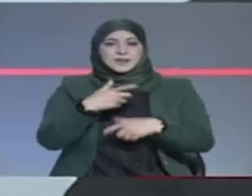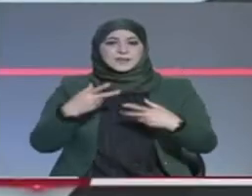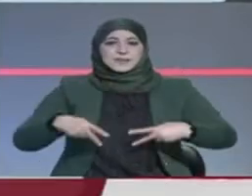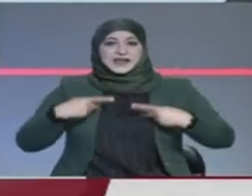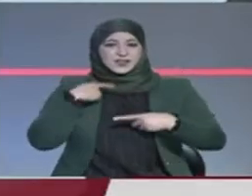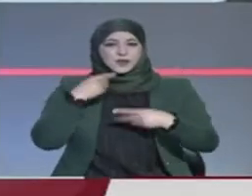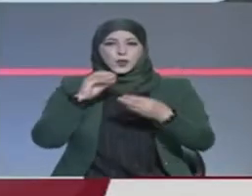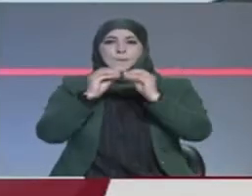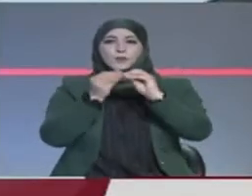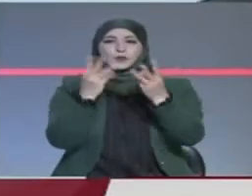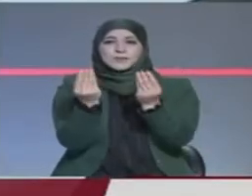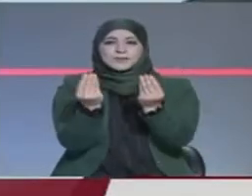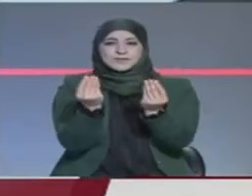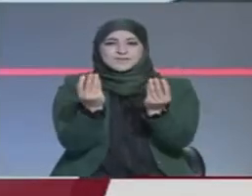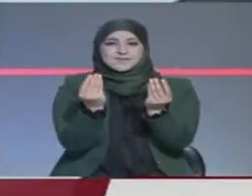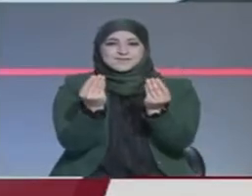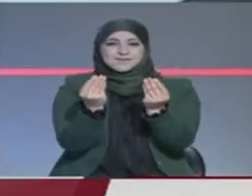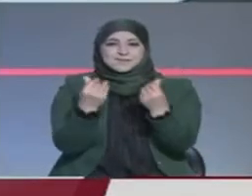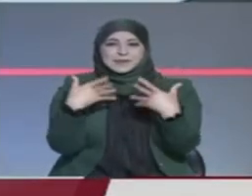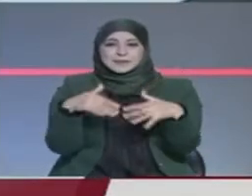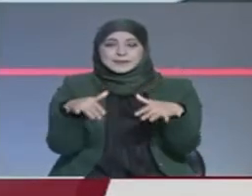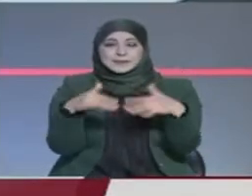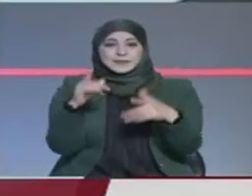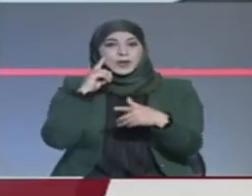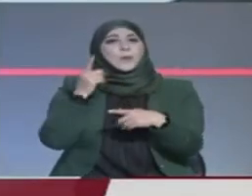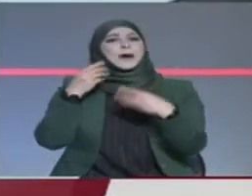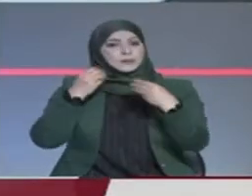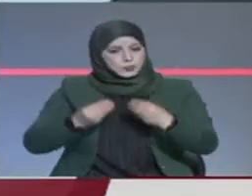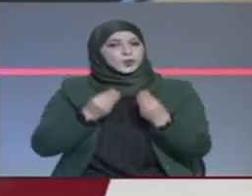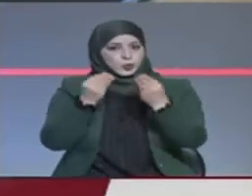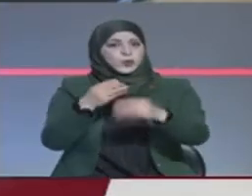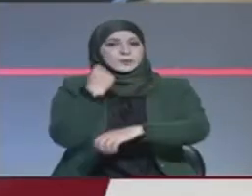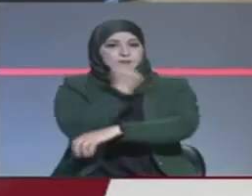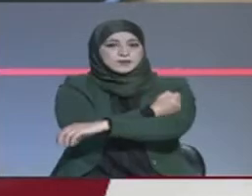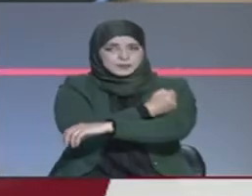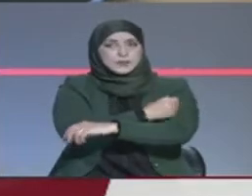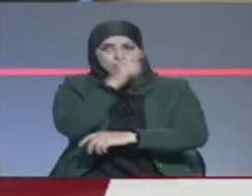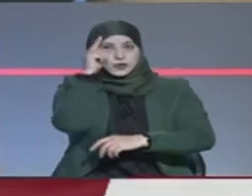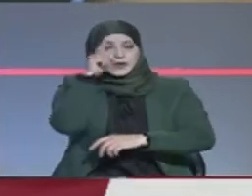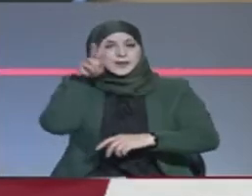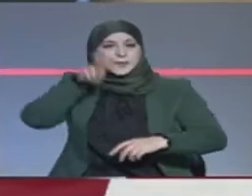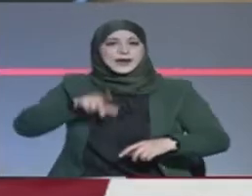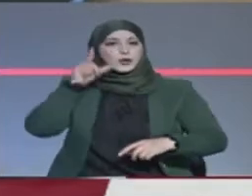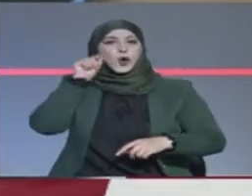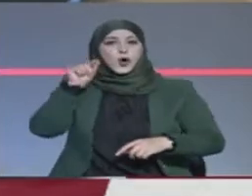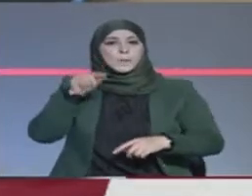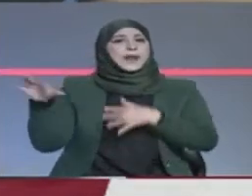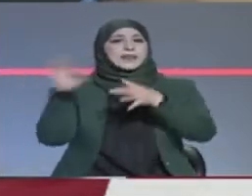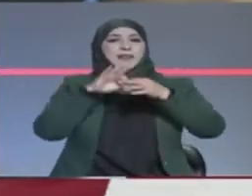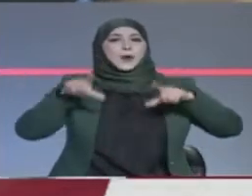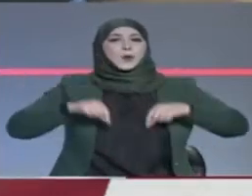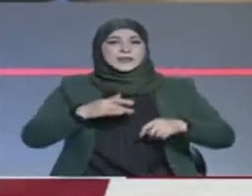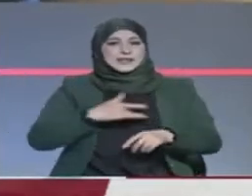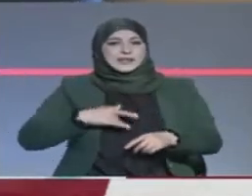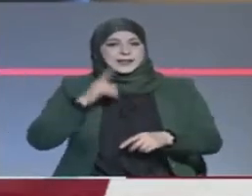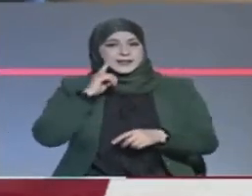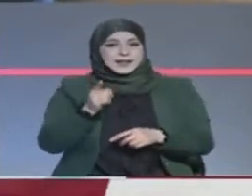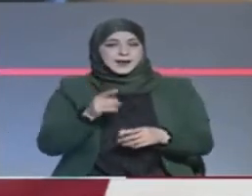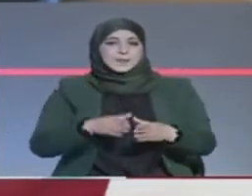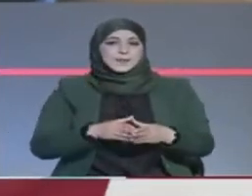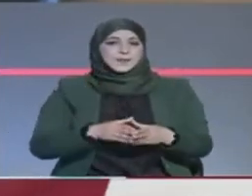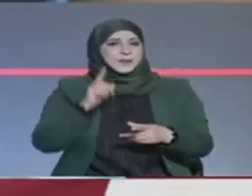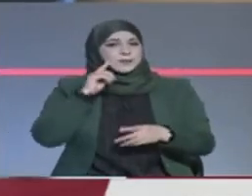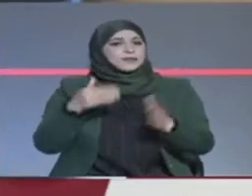الحساسية المفرطة ليسوا ممنوعين من التطعيم هذا ما أكده عضو اللجنة العلمية لمجابات فيروس كورونا ينس جلوز اليوم